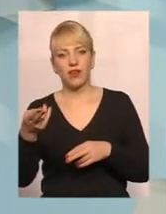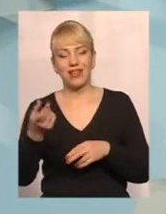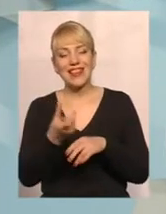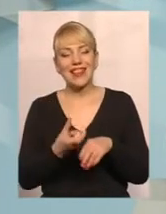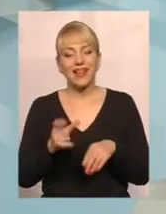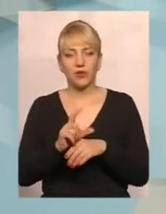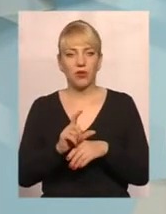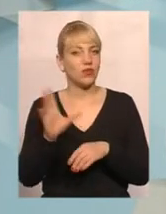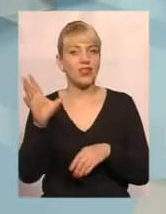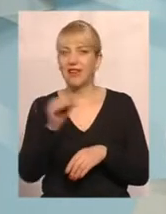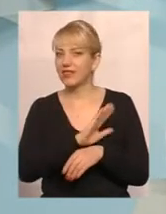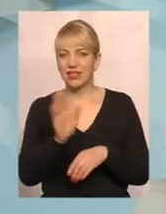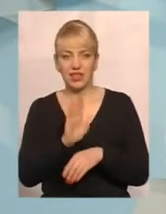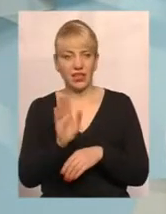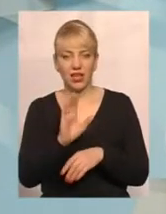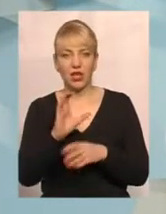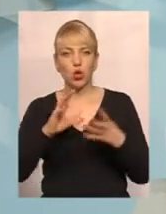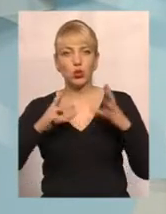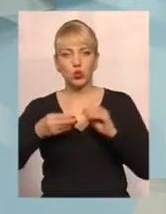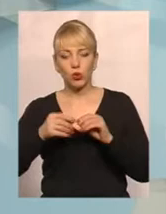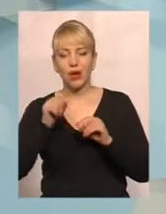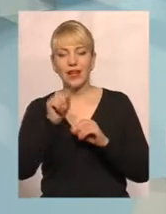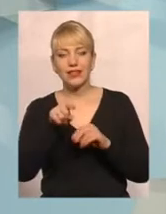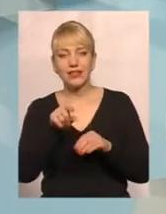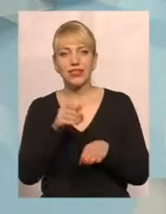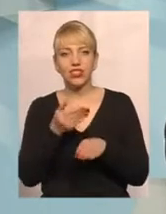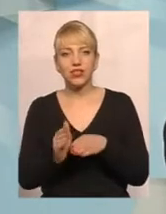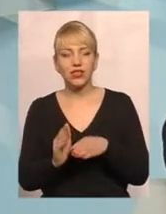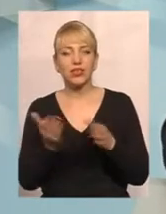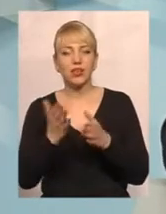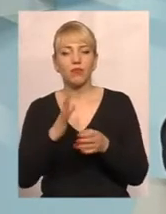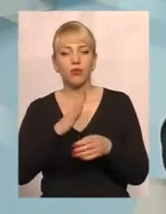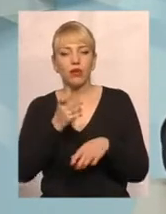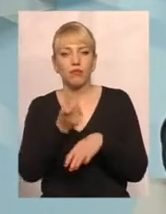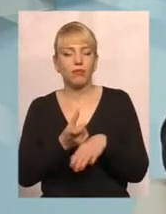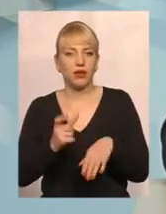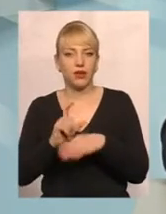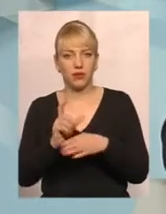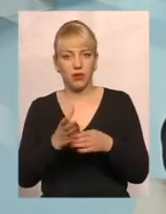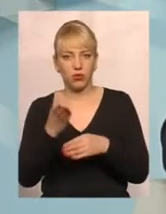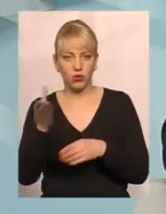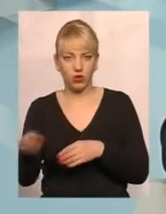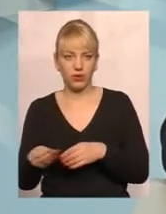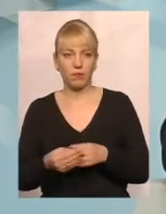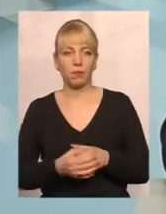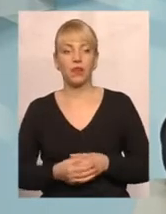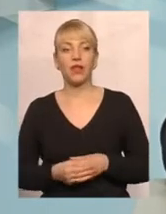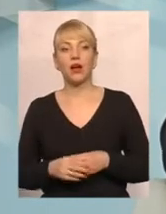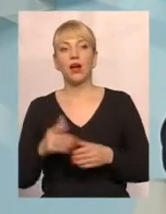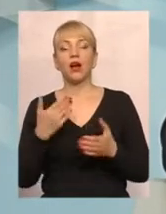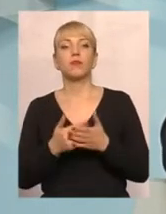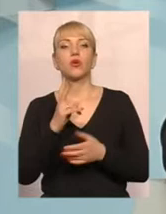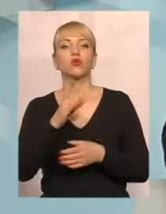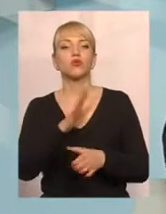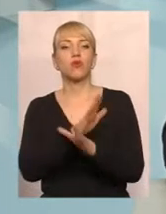підказати, не всієї суми субсидії, а лише тієї частини, яка була переплачена, або хтось, скажімо так, помер, або